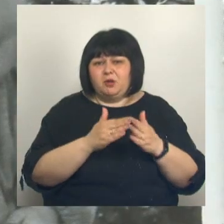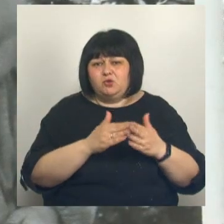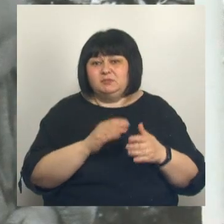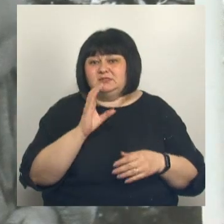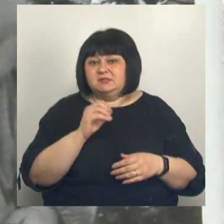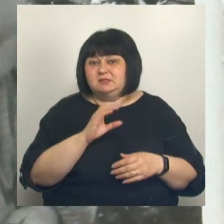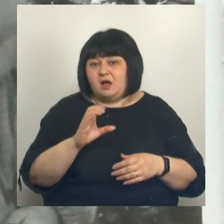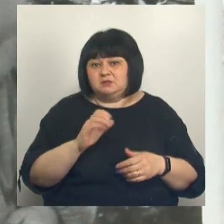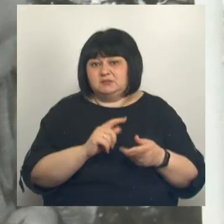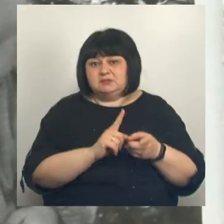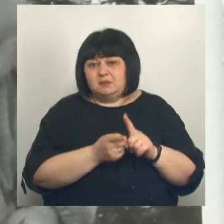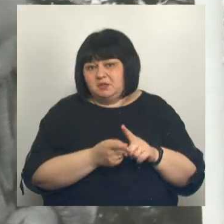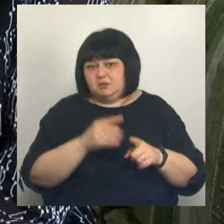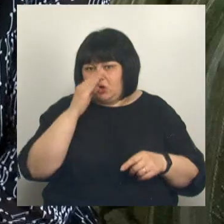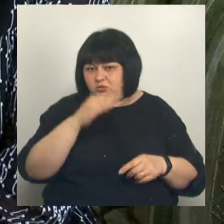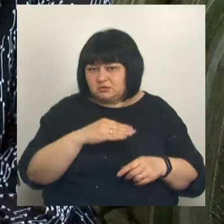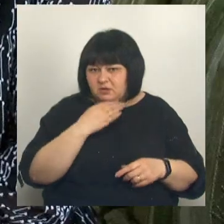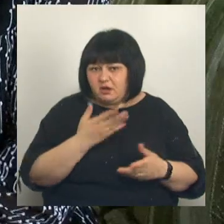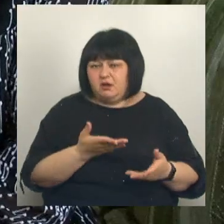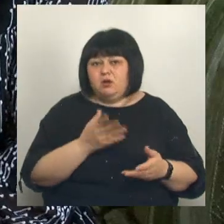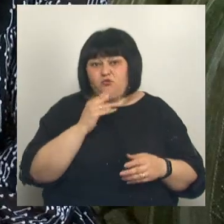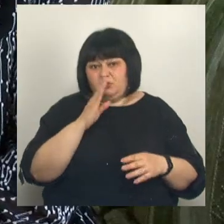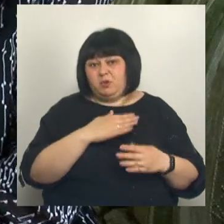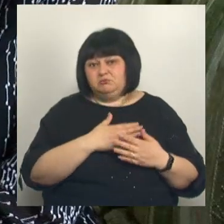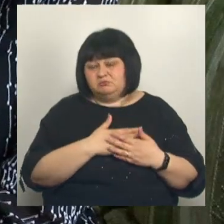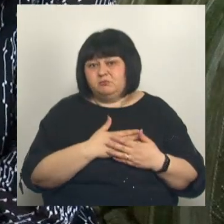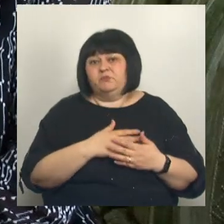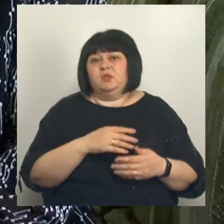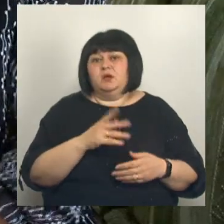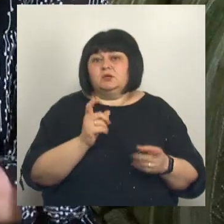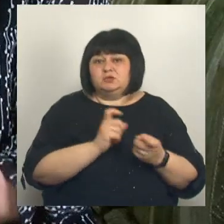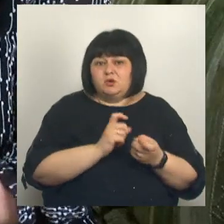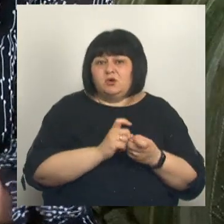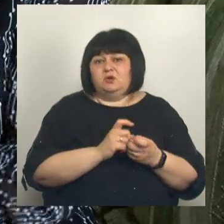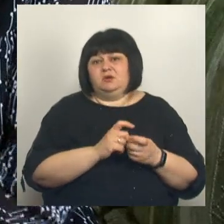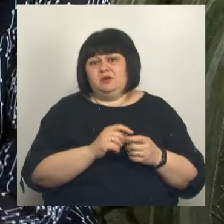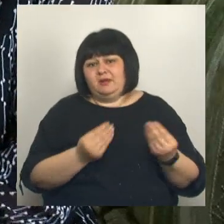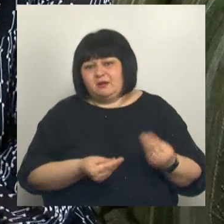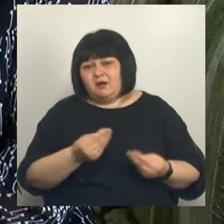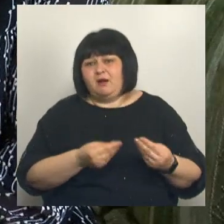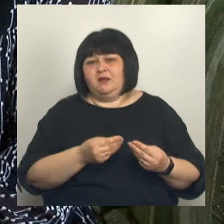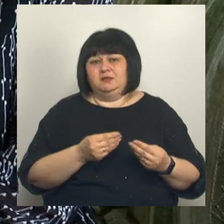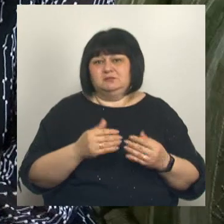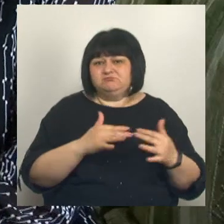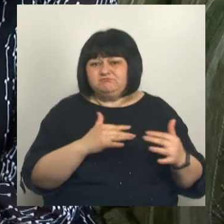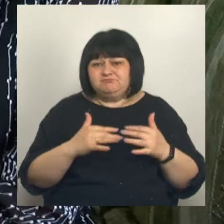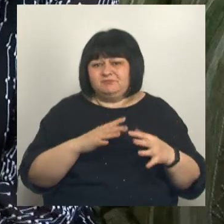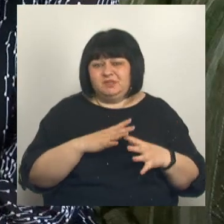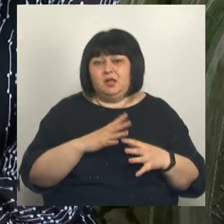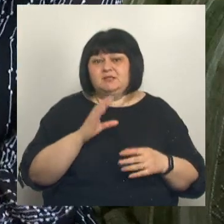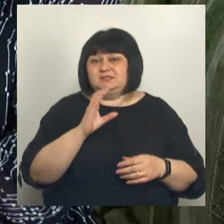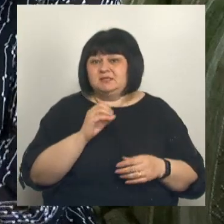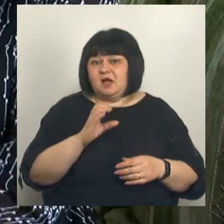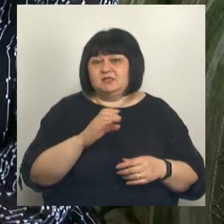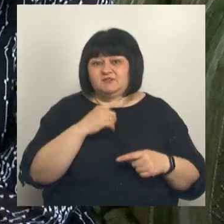заменил главу семьи, когда не стал отца. Как мы обыкновенно ребята игрались и ссорились между собой. Ну вот Стас у нас постоянно